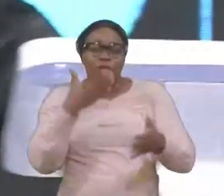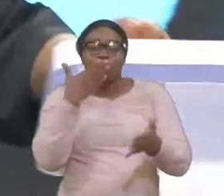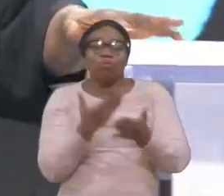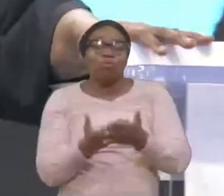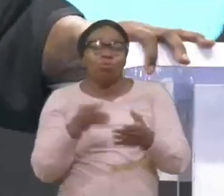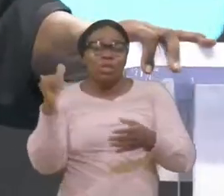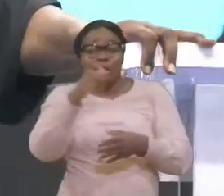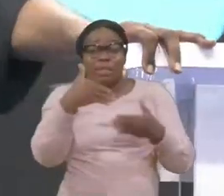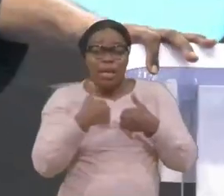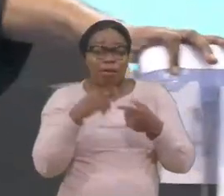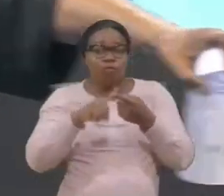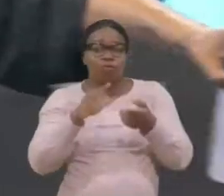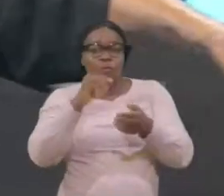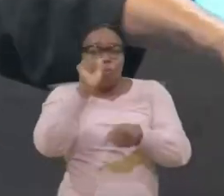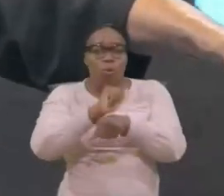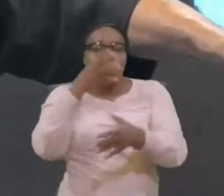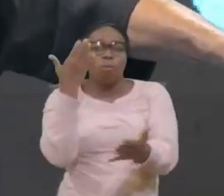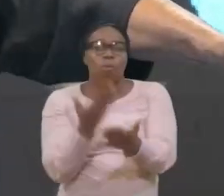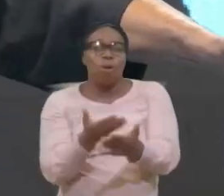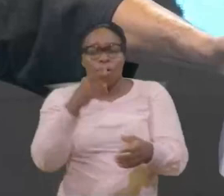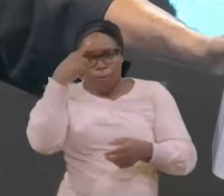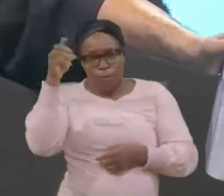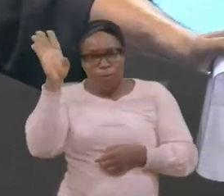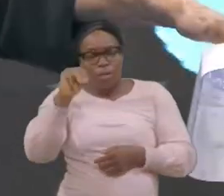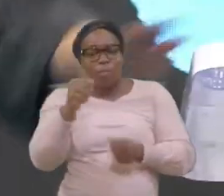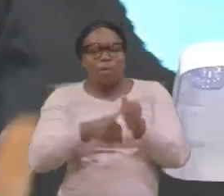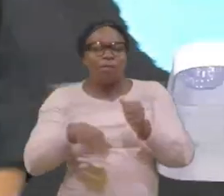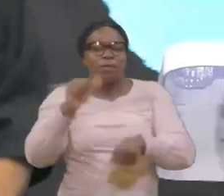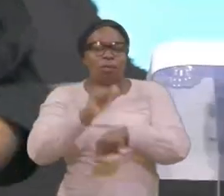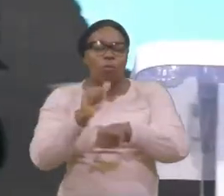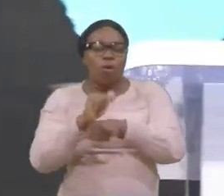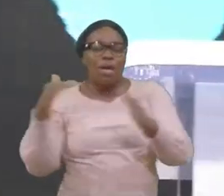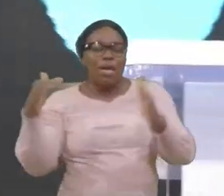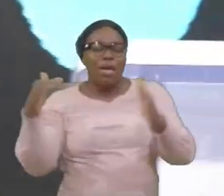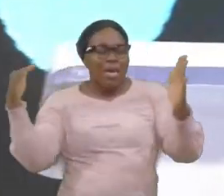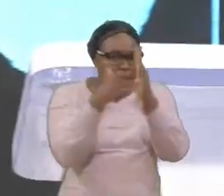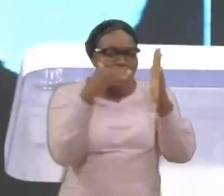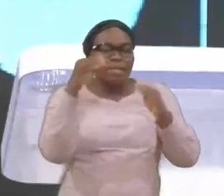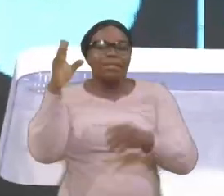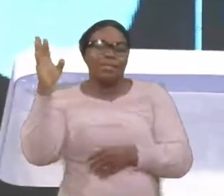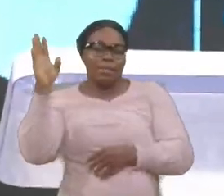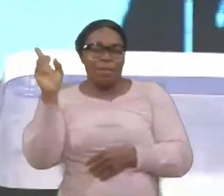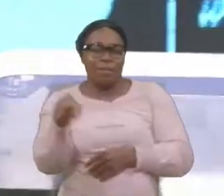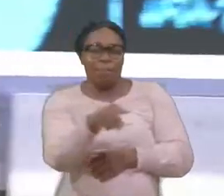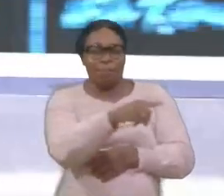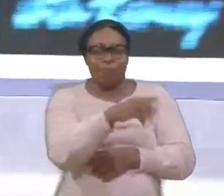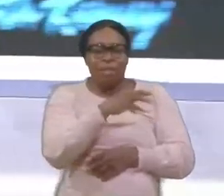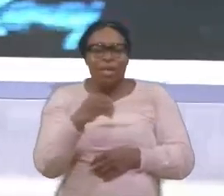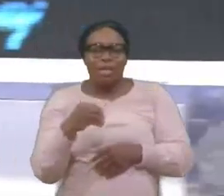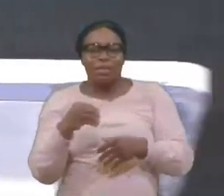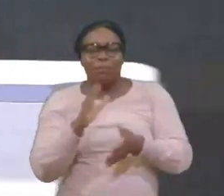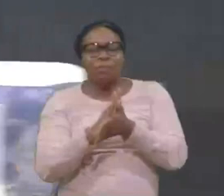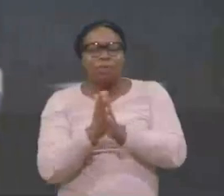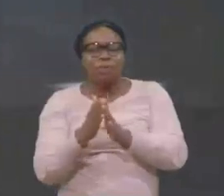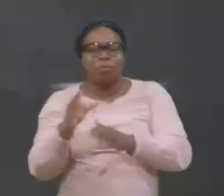tout ce qu'ils ont de bien maintenant tout est contre eux et ils sont